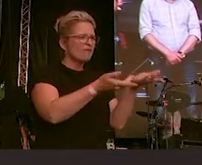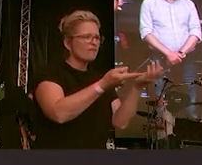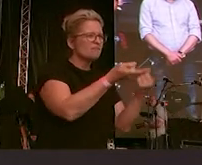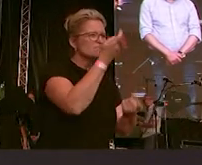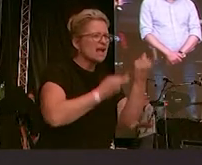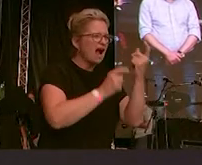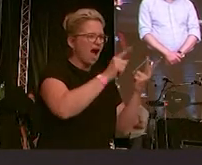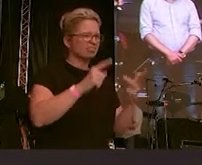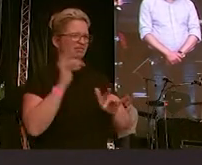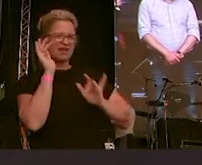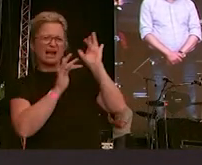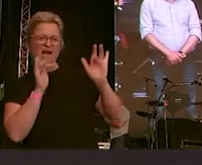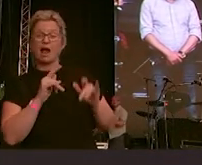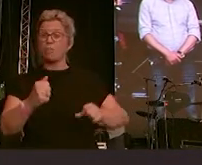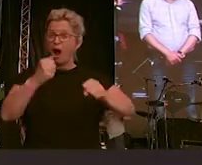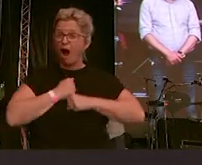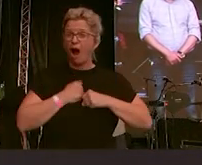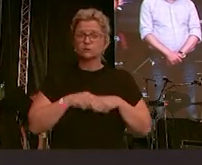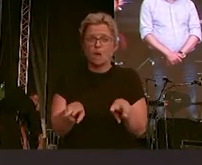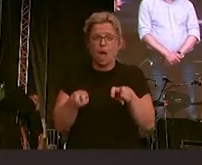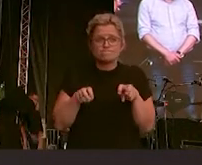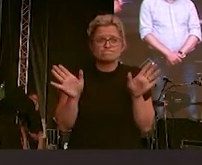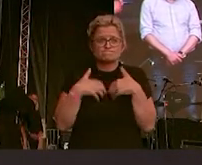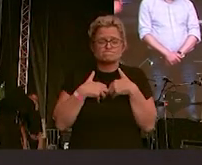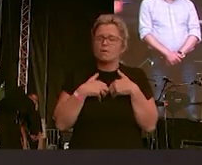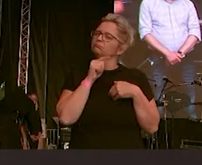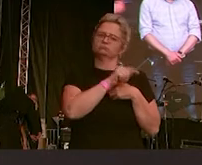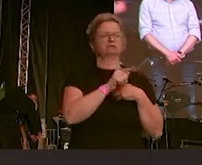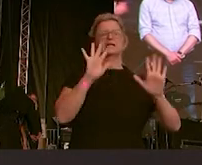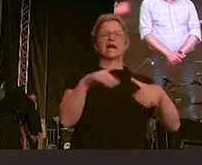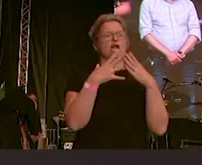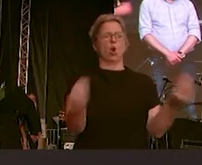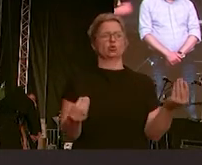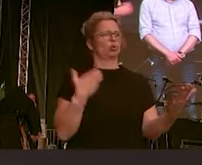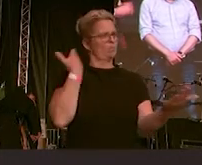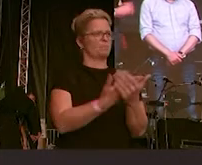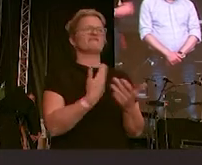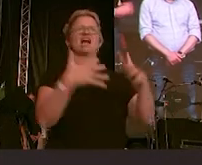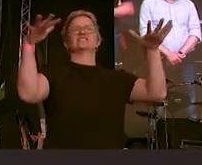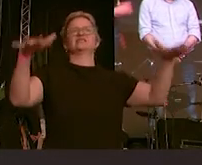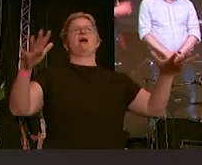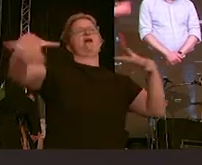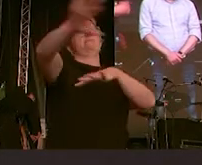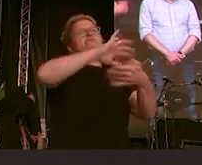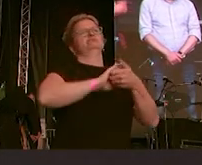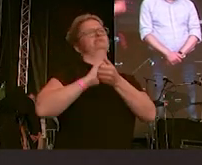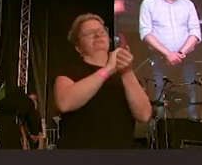Angst und sich zurückziehen ist keine Lösung. Das beweisen wir alle heute miteinander.